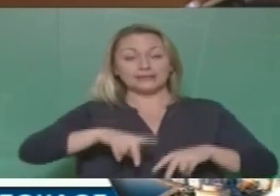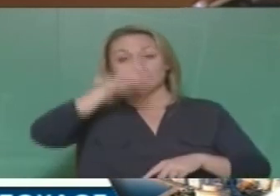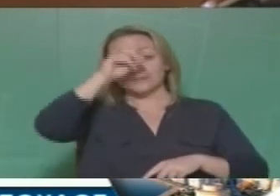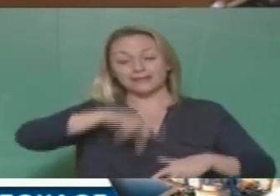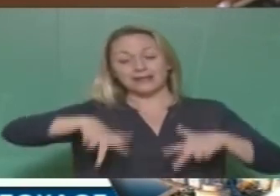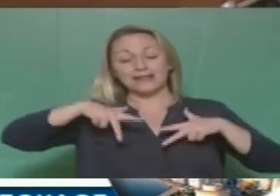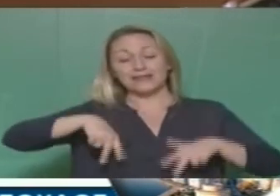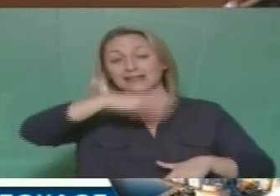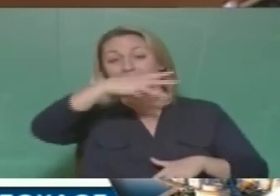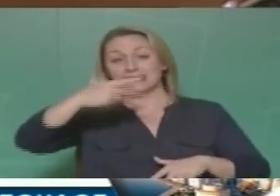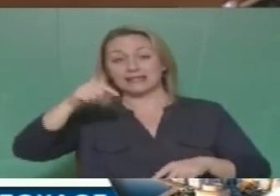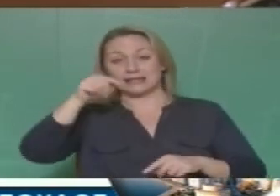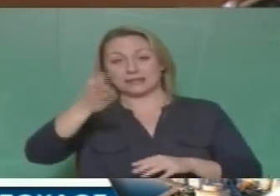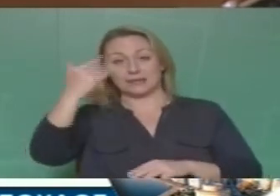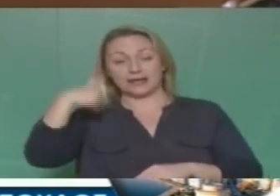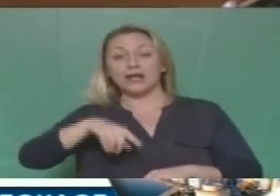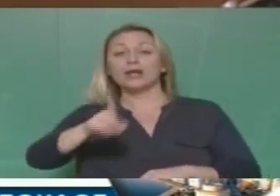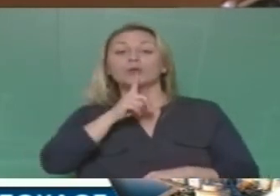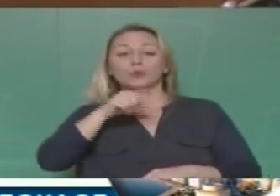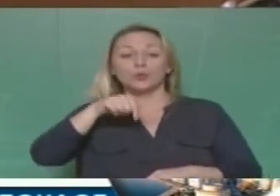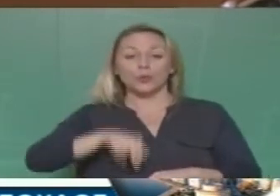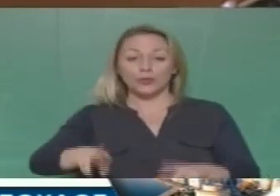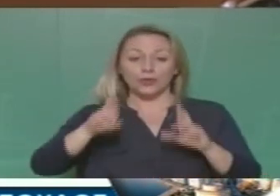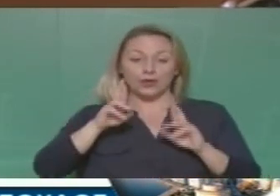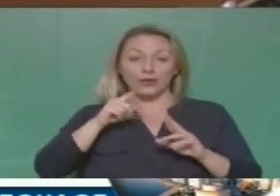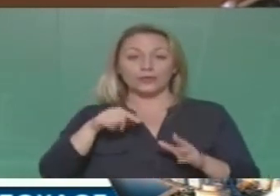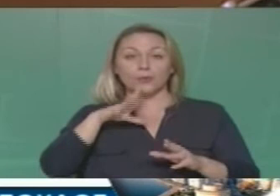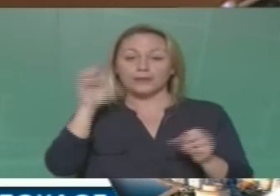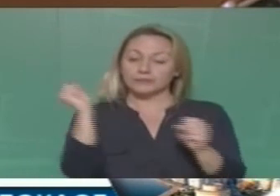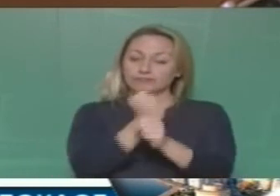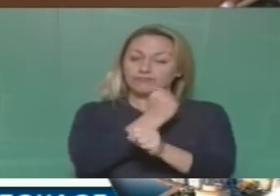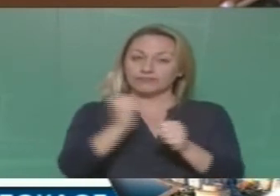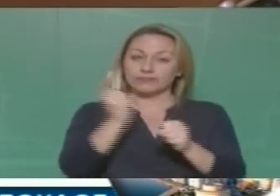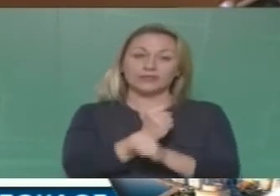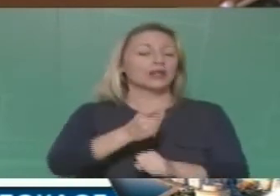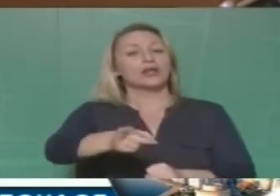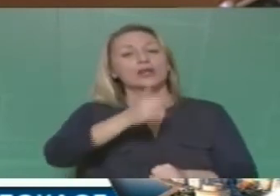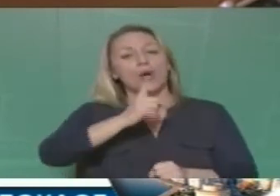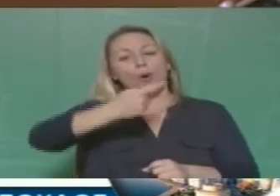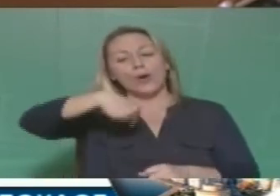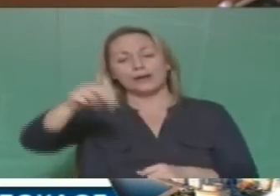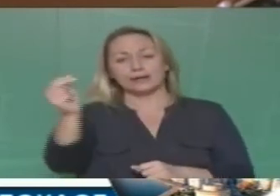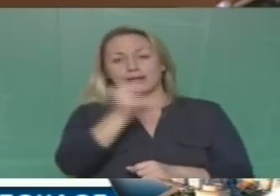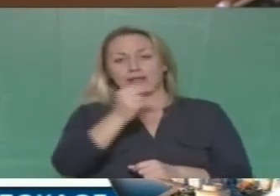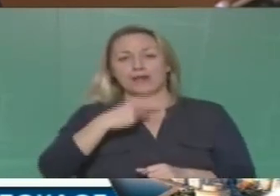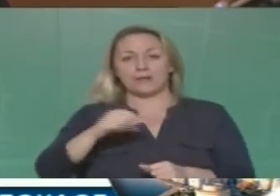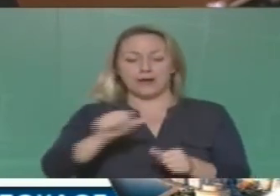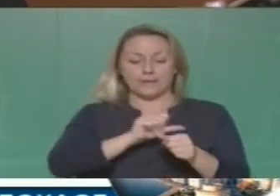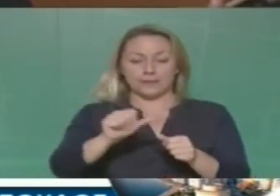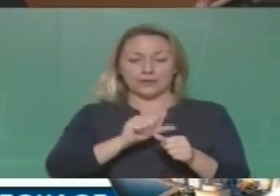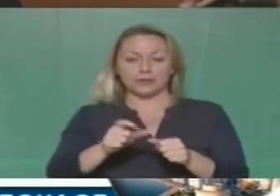Στην ίδια υποχώρηση ελπίζουν και εμείς είναι αστήλους ότι το καταφέρουν και όλα τα υπόλοιπα ζητήματα όχι μόνο για το ζήτημα της κληρομής